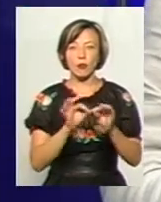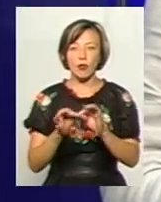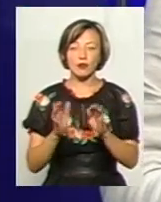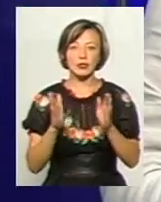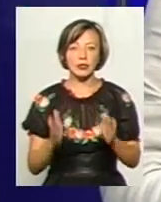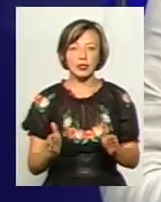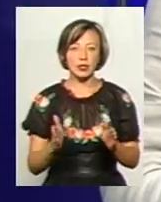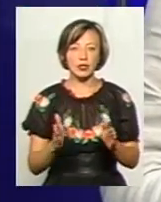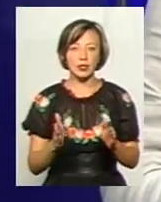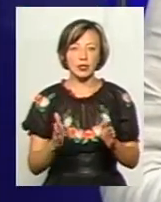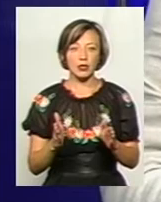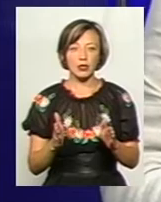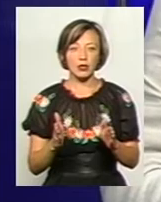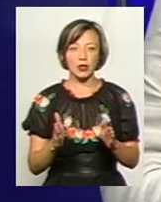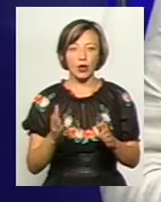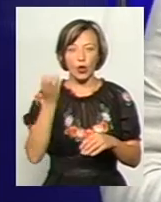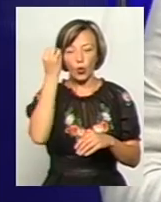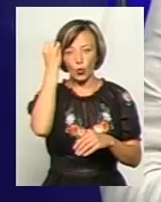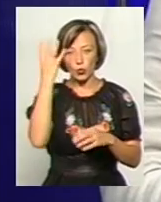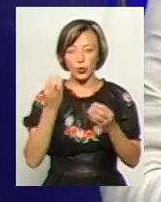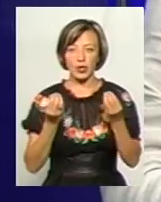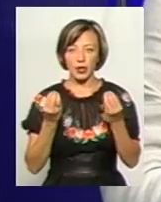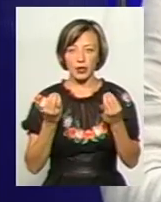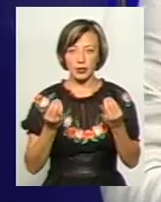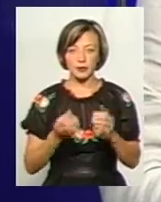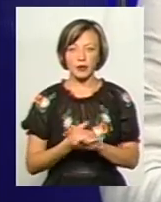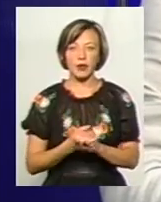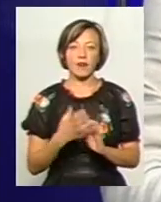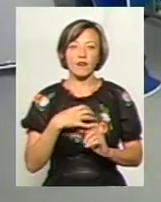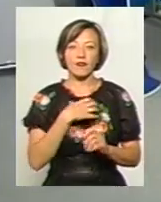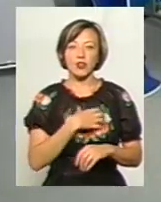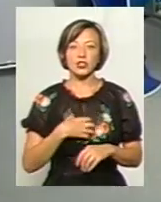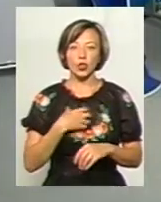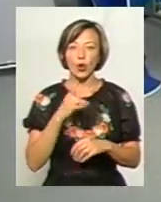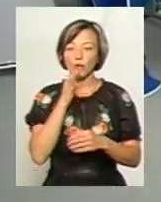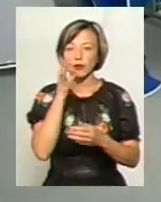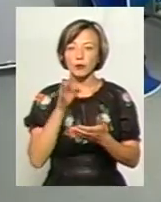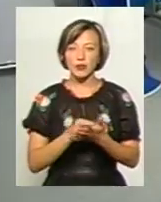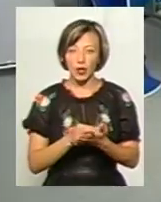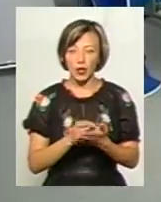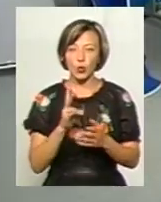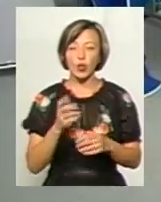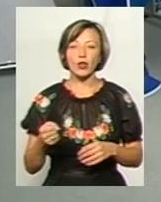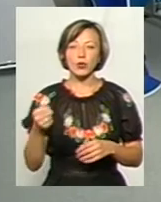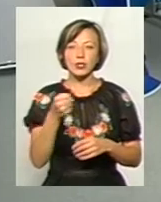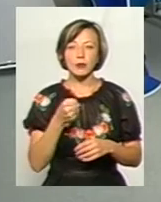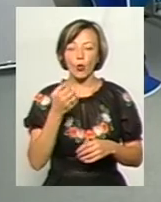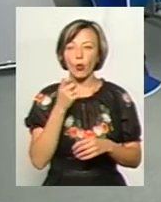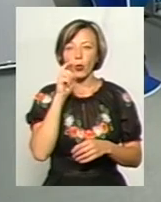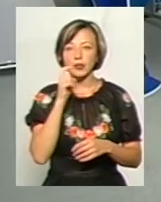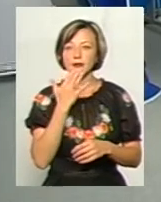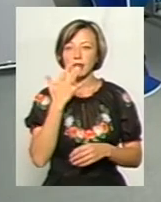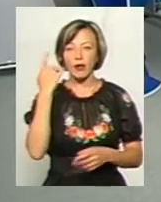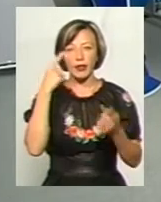культурні еліти. Власне, тут дуже важливе питання, хто не став відповідальність, так? Хто є носієм української національної